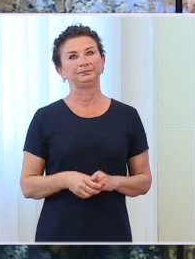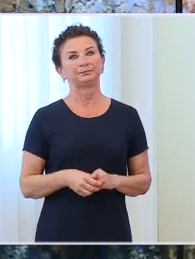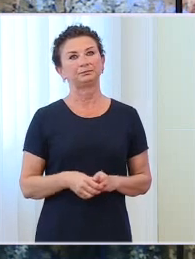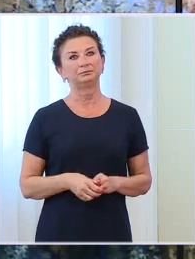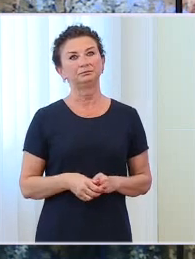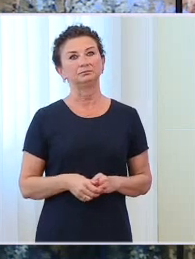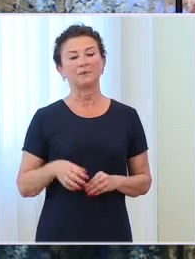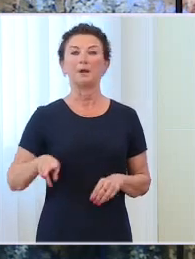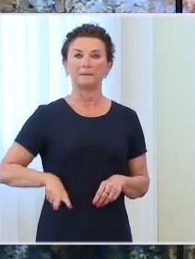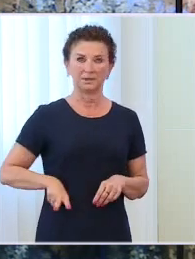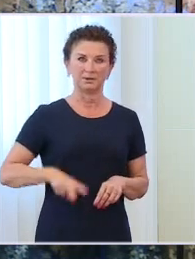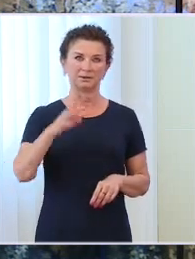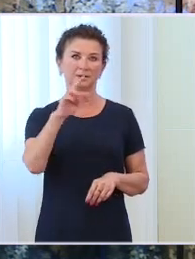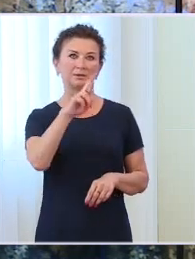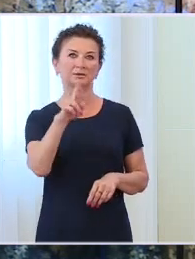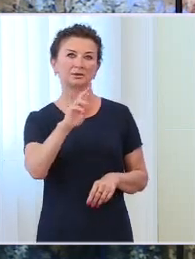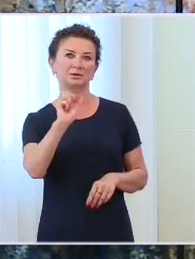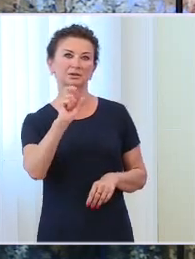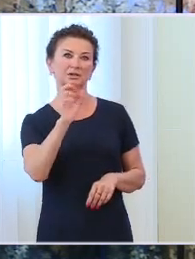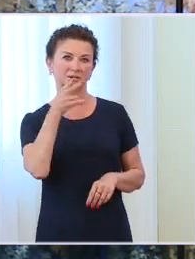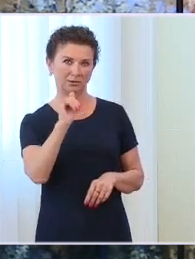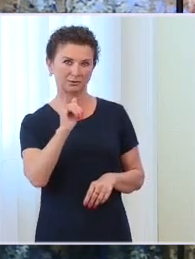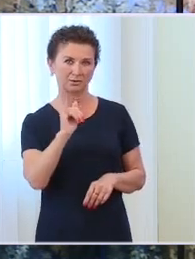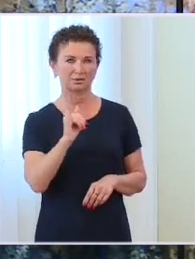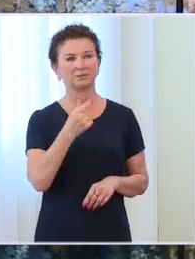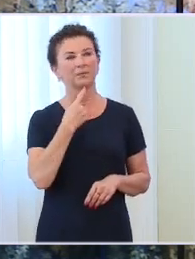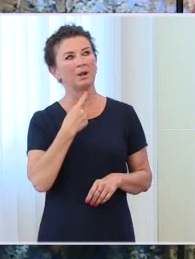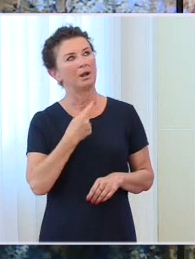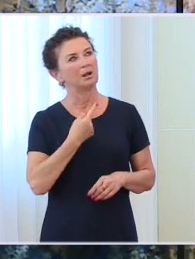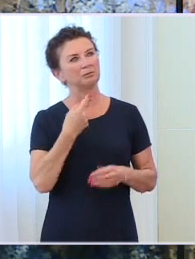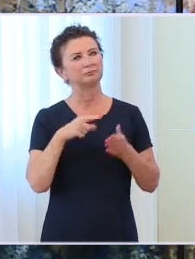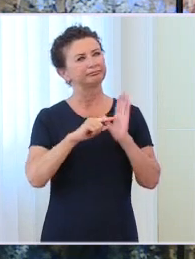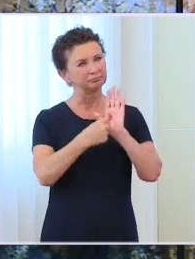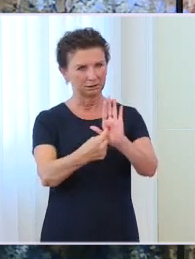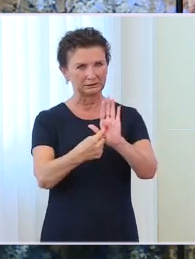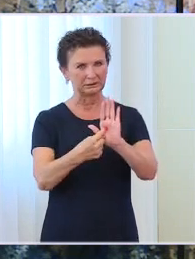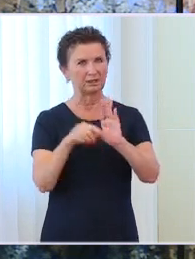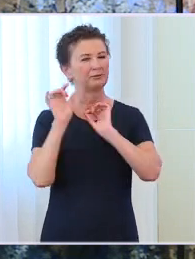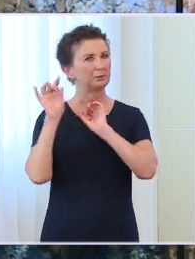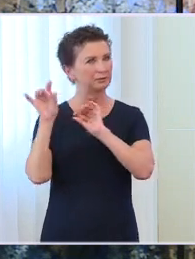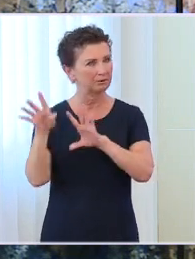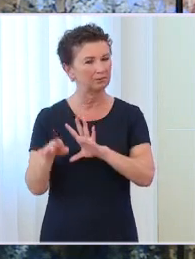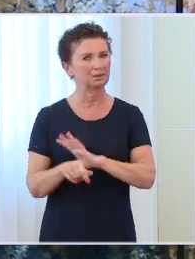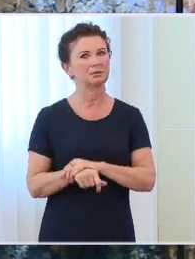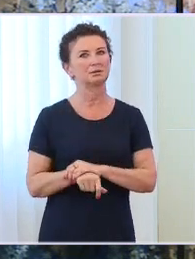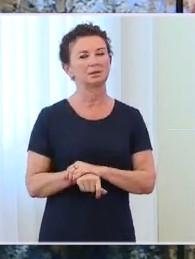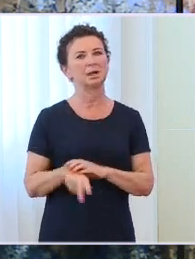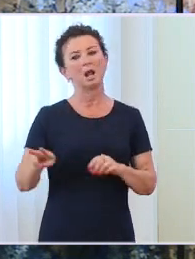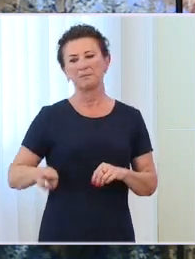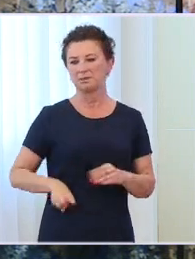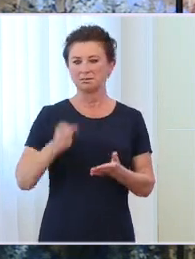Brukseli, kiedy spotkali się ministrowie spraw wewnętrznych. Gdzie, jak państwo wiecie, deklarowali kwoty